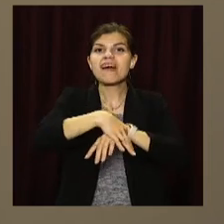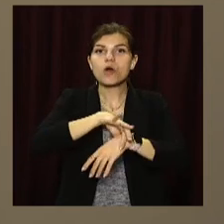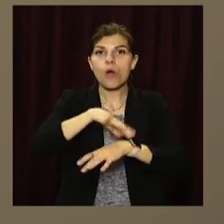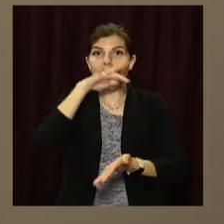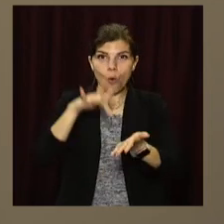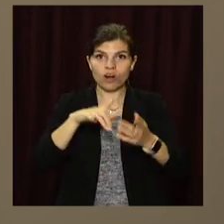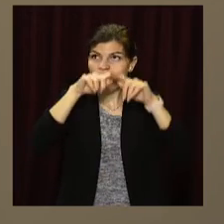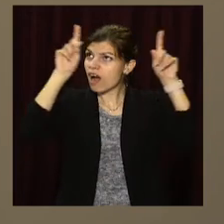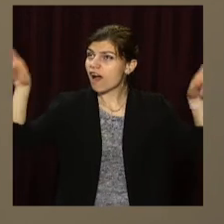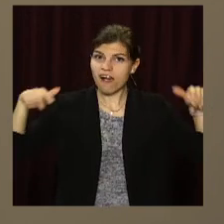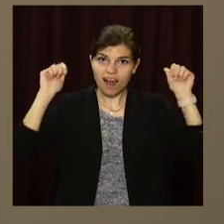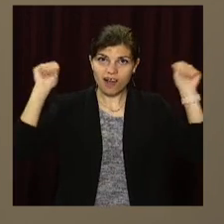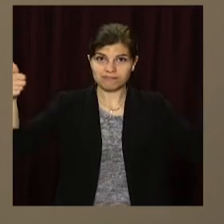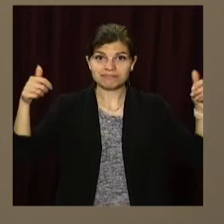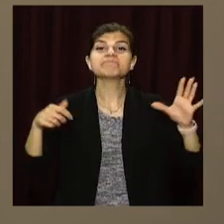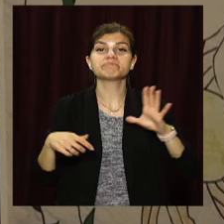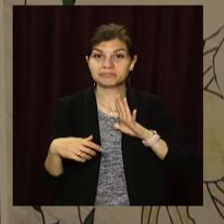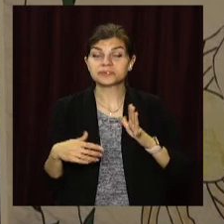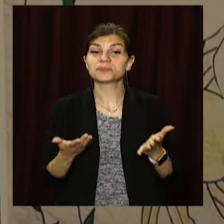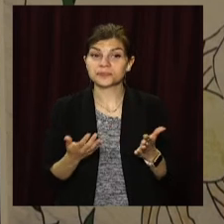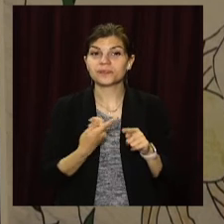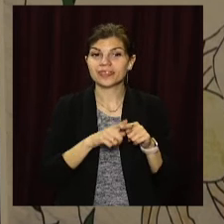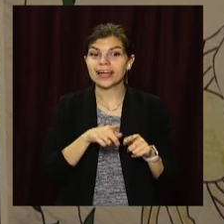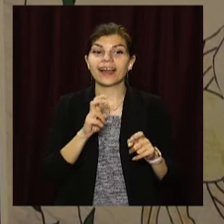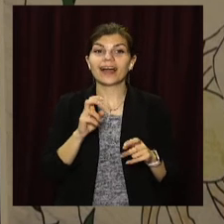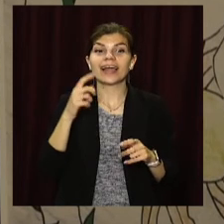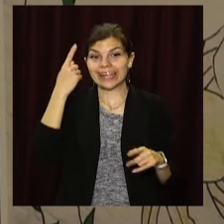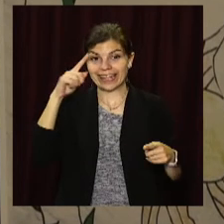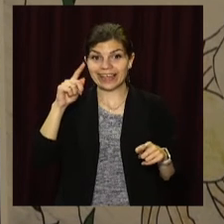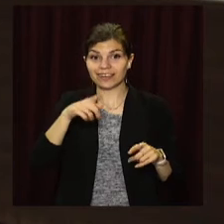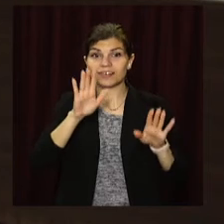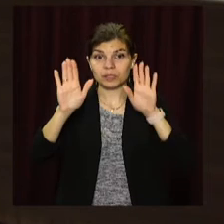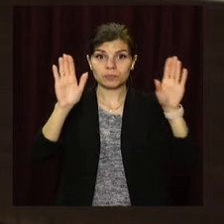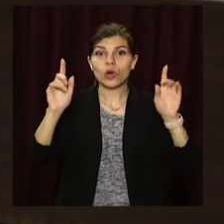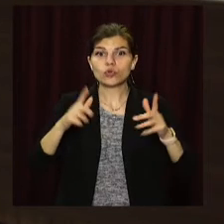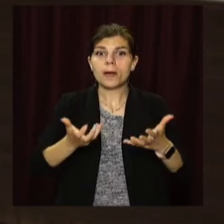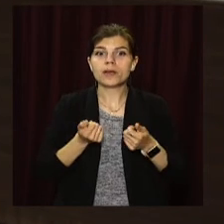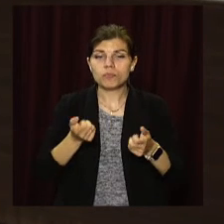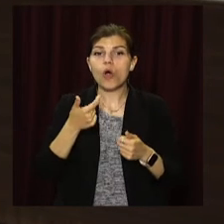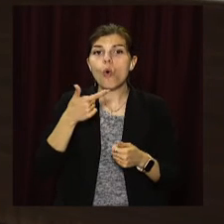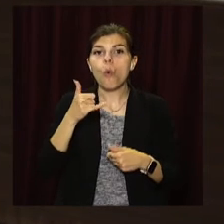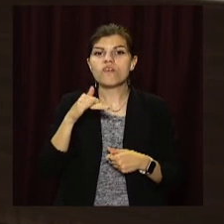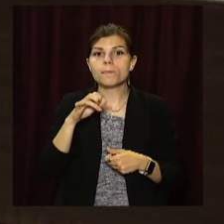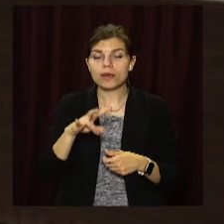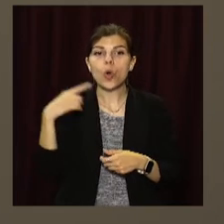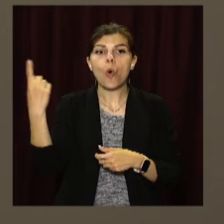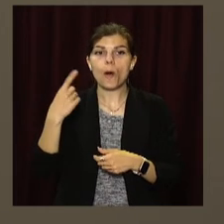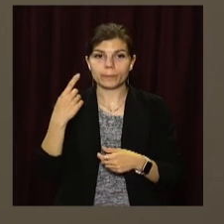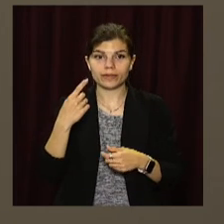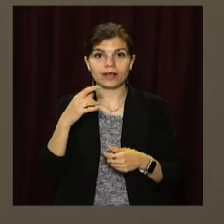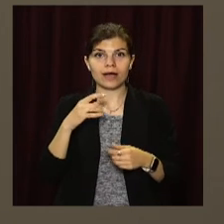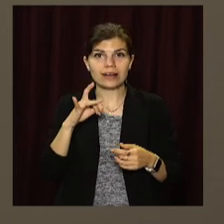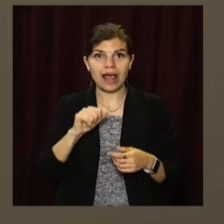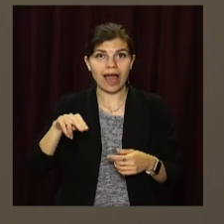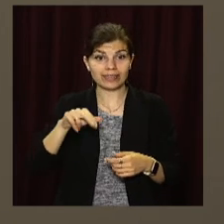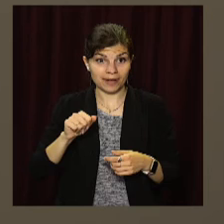Творчі доробки, зібрані під час минулорічних проєктів «Життя очима дитини», висяті на стінах у приймальні Геннадія Гуфмана в облраді замість